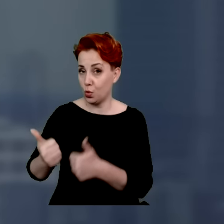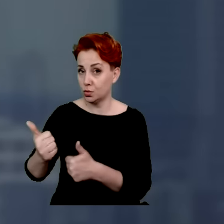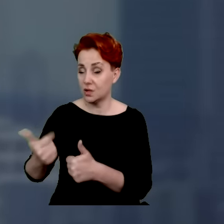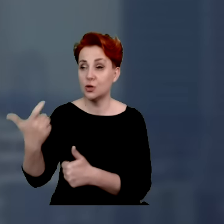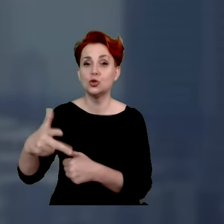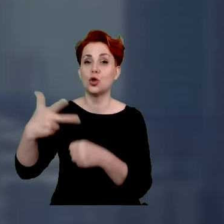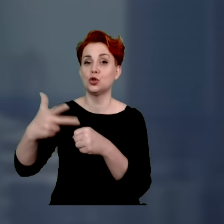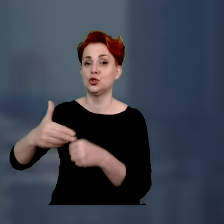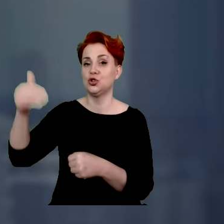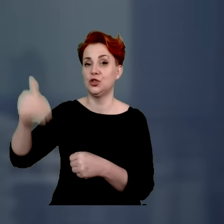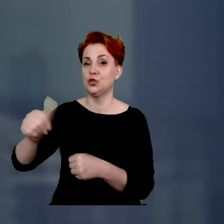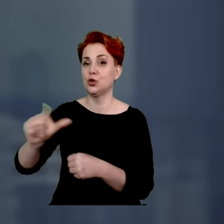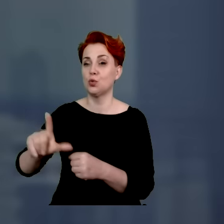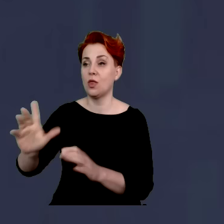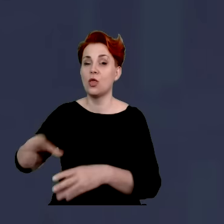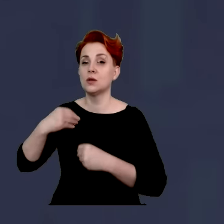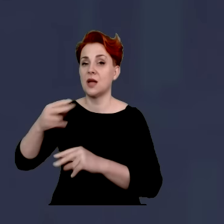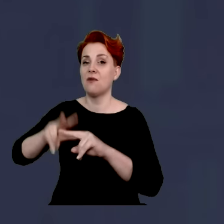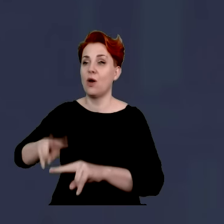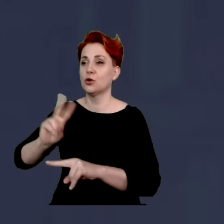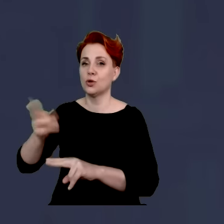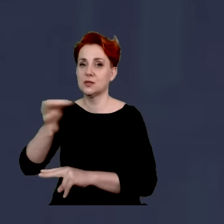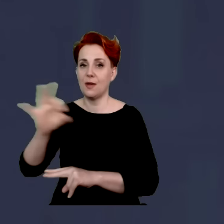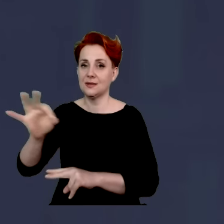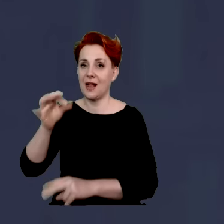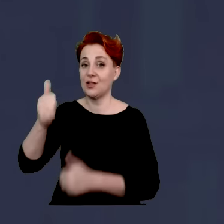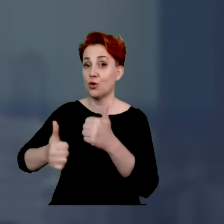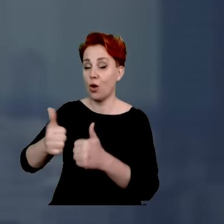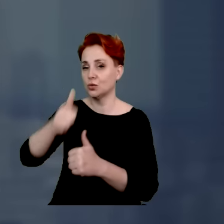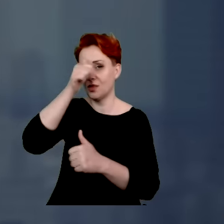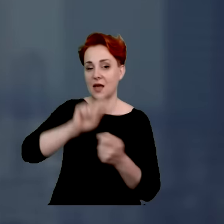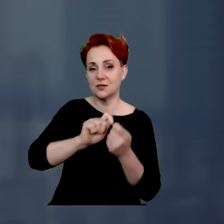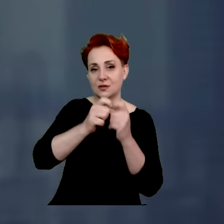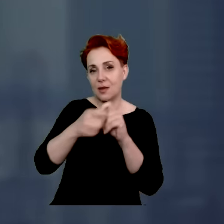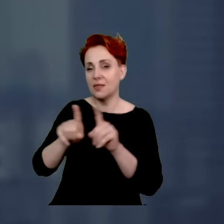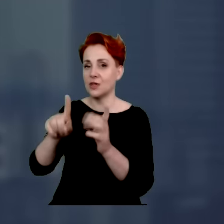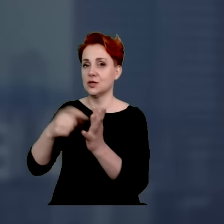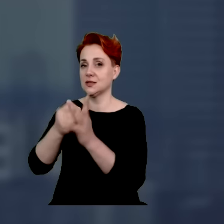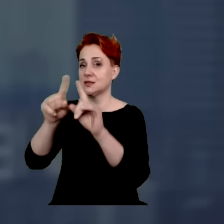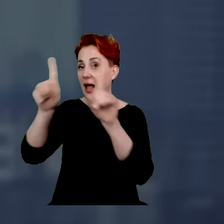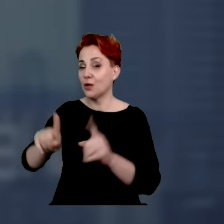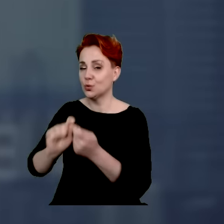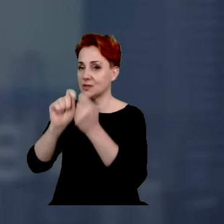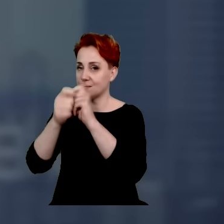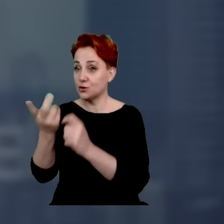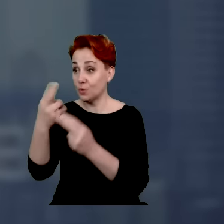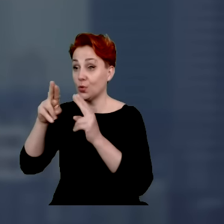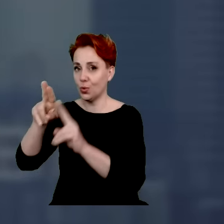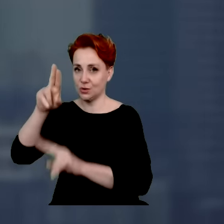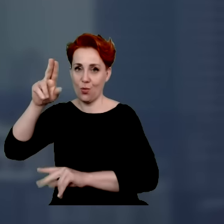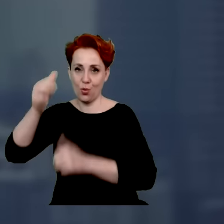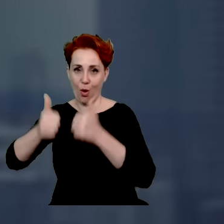130 tysięcy złotych dostała fundacja, która specjalnie pod ten konkurs i nazwę zmieniała i statut swój zmieniała, żeby móc wziąć udział w tym konkursie